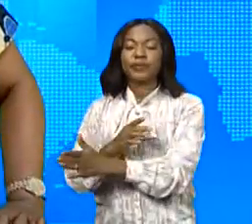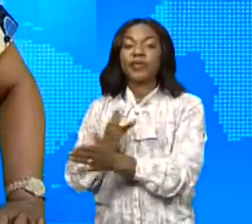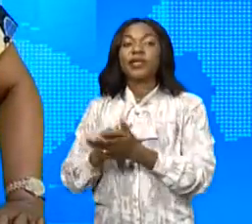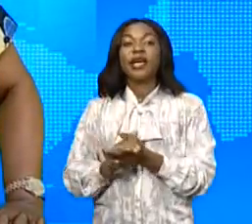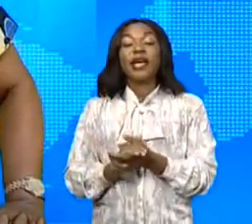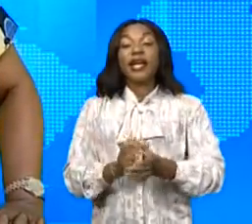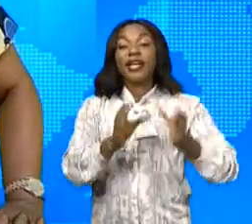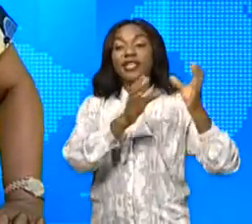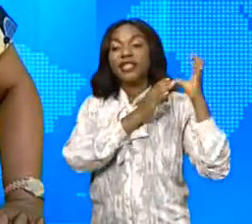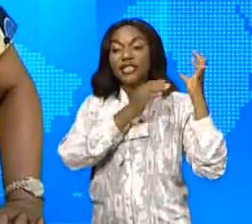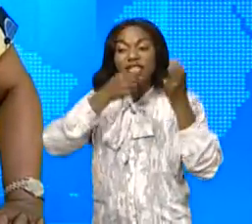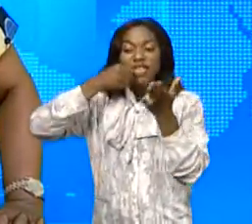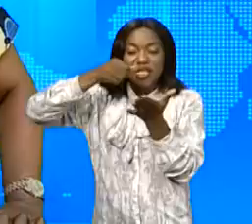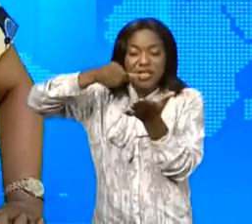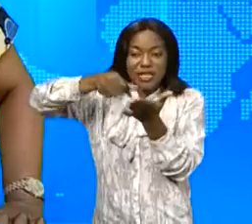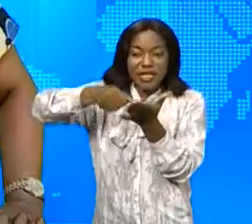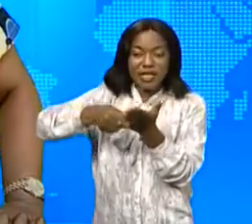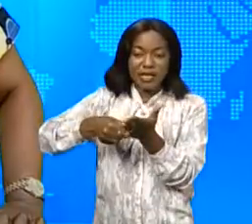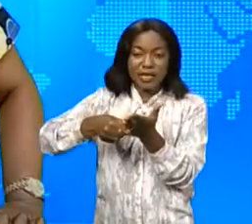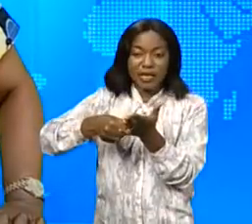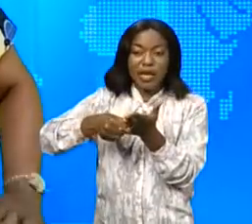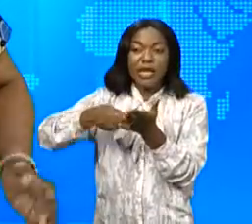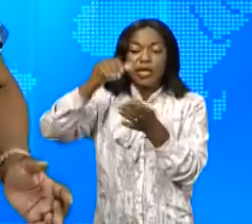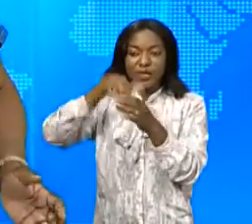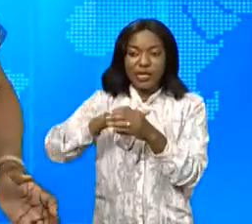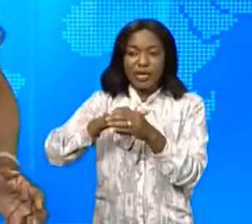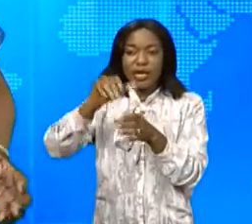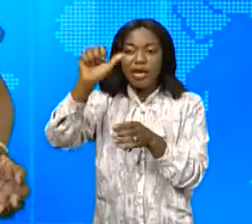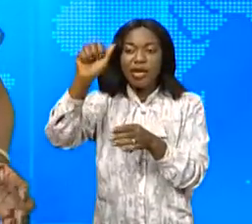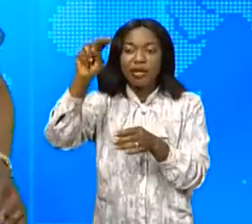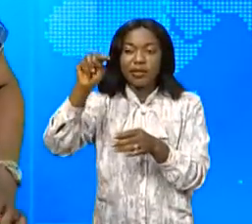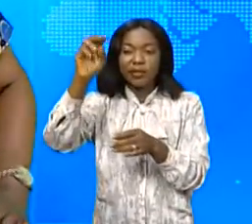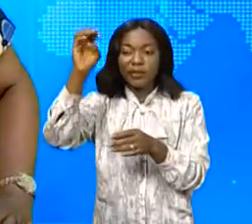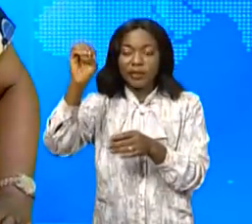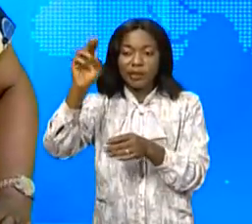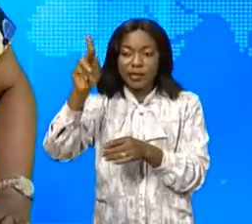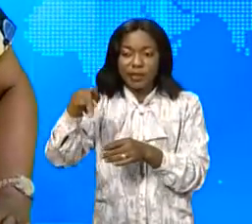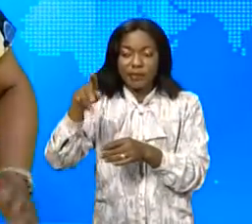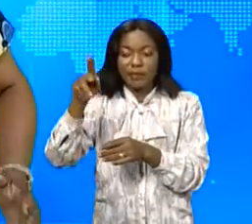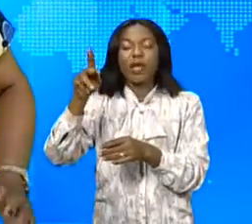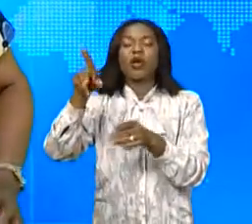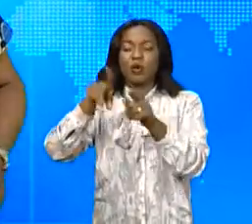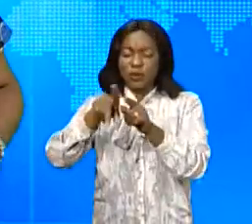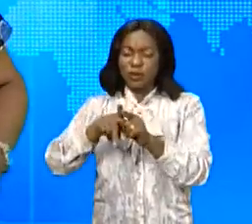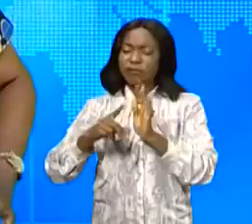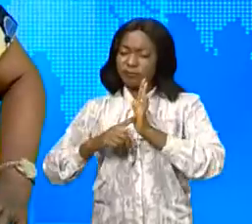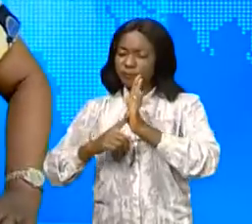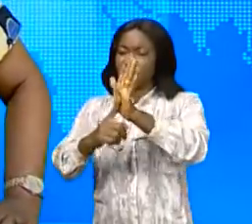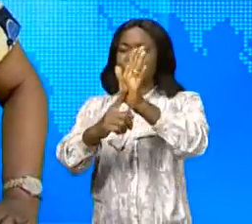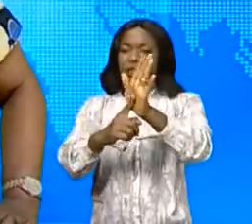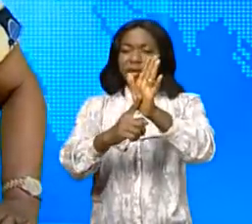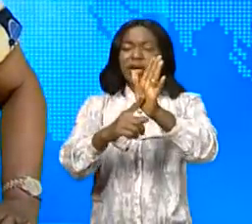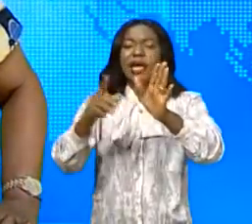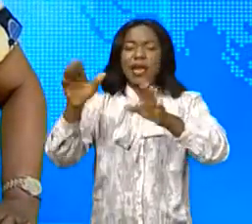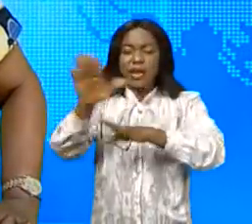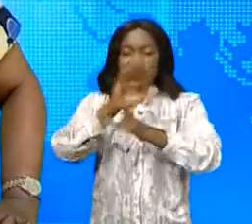fiscalité des entreprises membres de la NEP ont été invités pour présenter les différents tableaux de leur situation fiscale en vue d'évaluer la